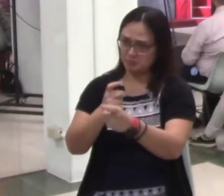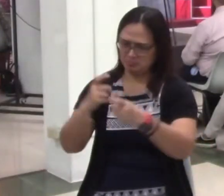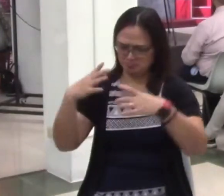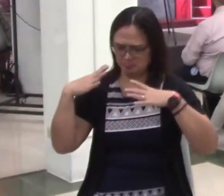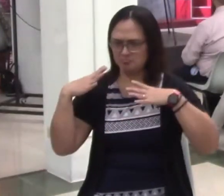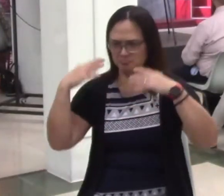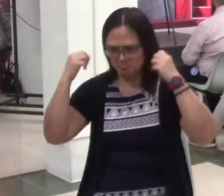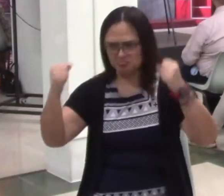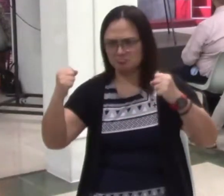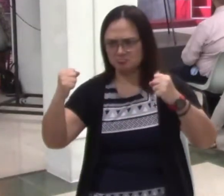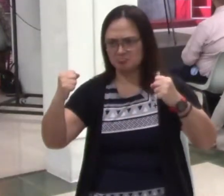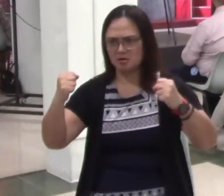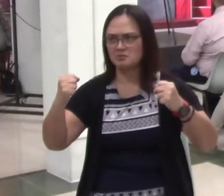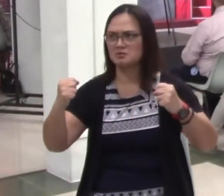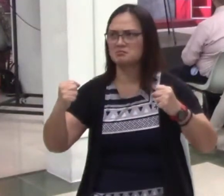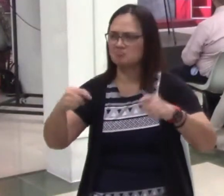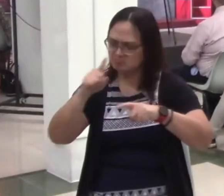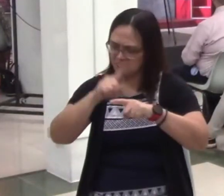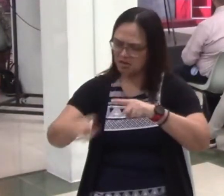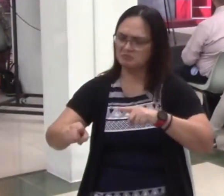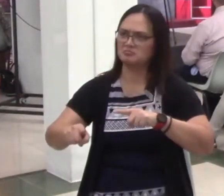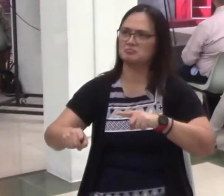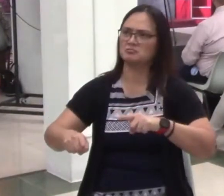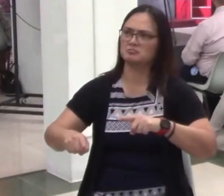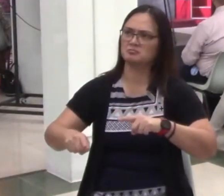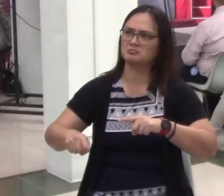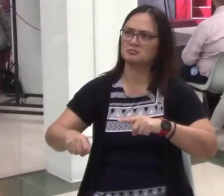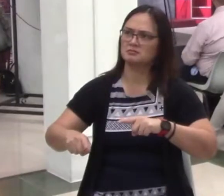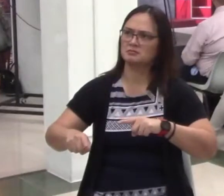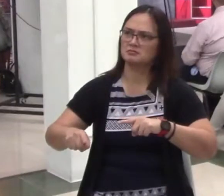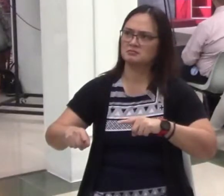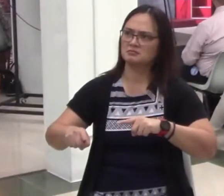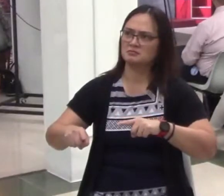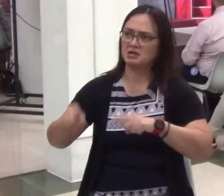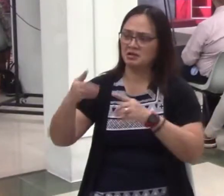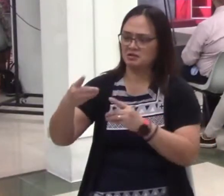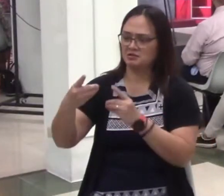Pero mga kapatid, ito pang display lang eh.